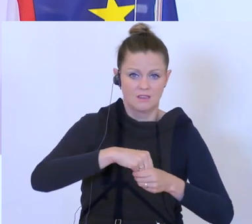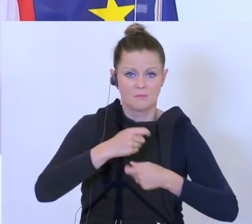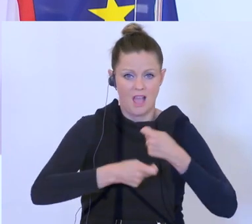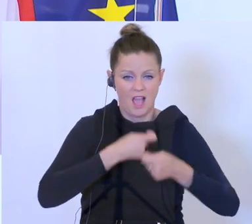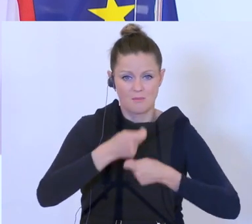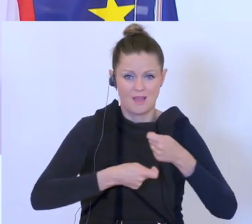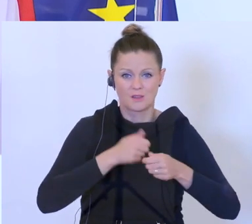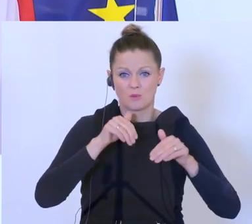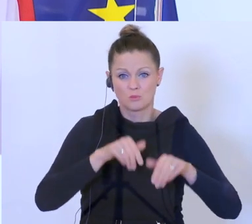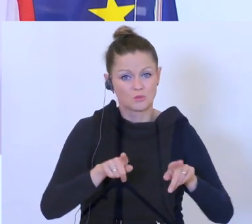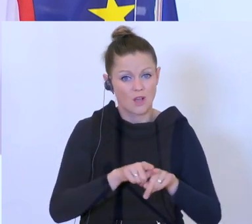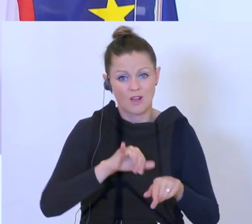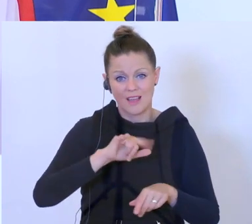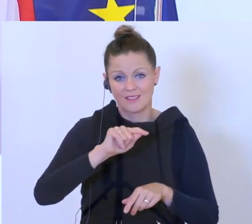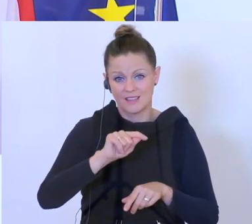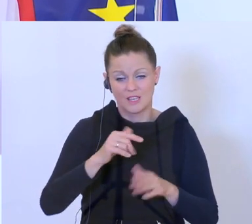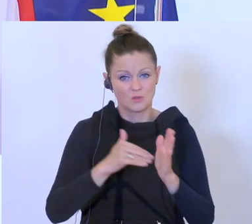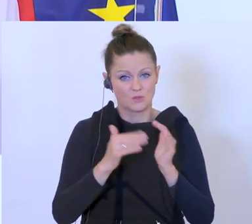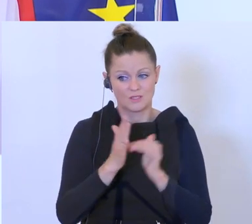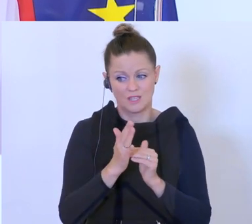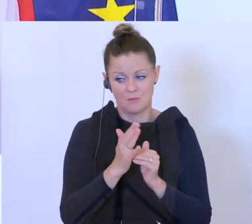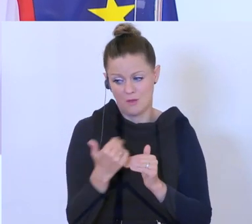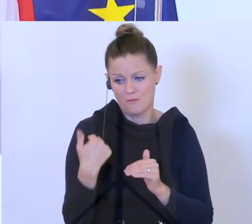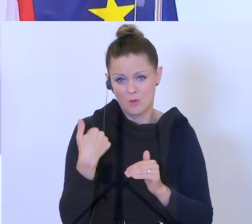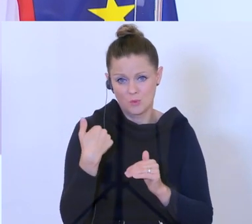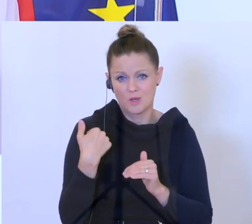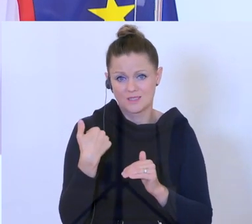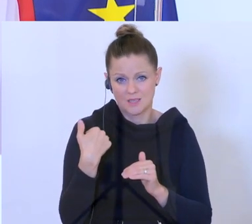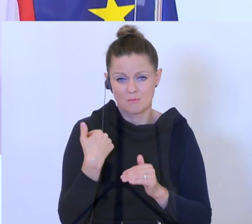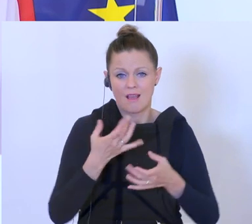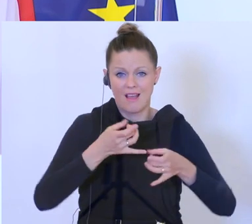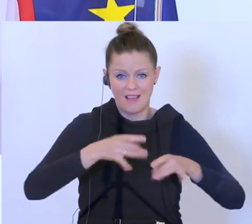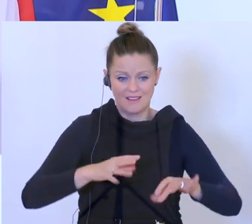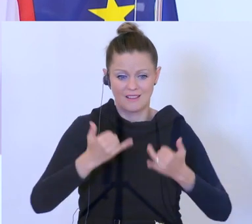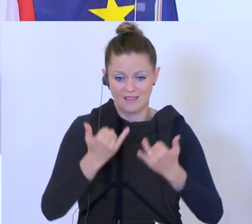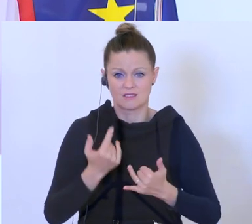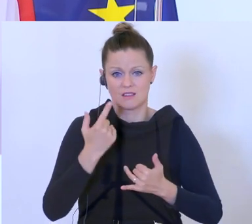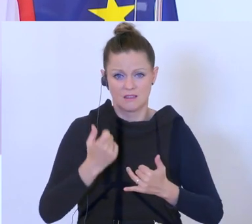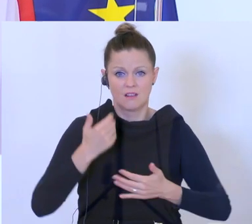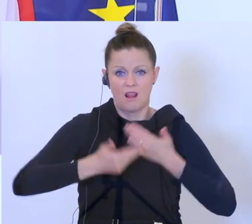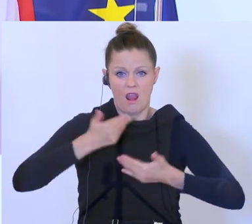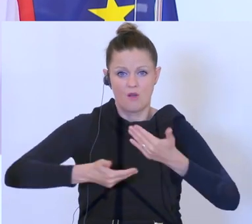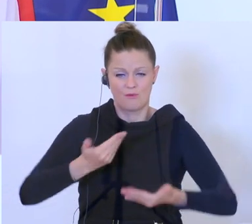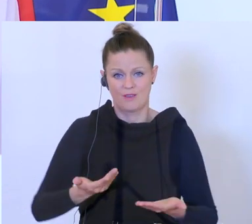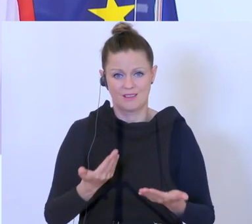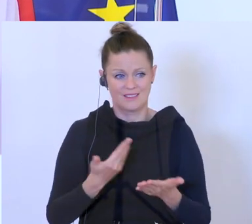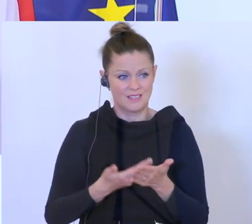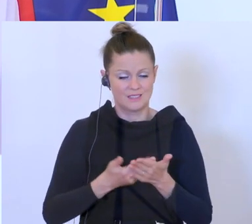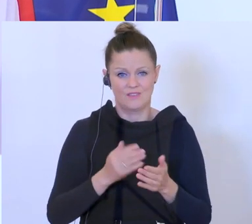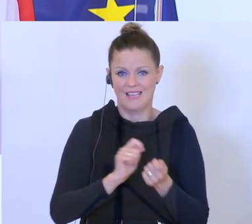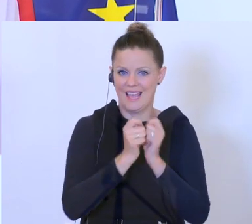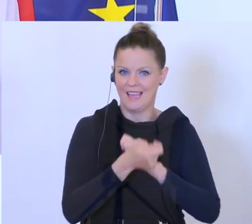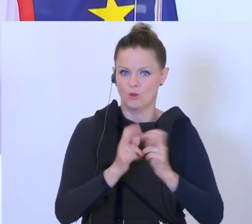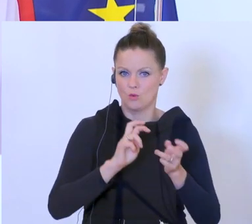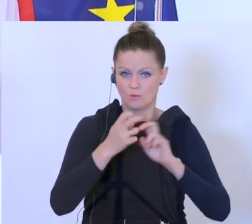Und das ist die letzten Tage passiert und das beginnt jetzt zu laufen. Deswegen hoffe ich, über diese Änderungen, die eben jetzt auch umgesetzt werden,